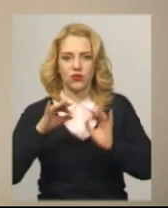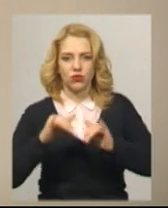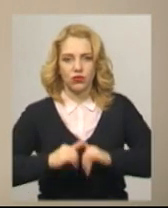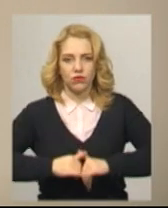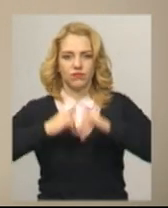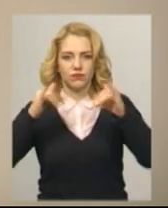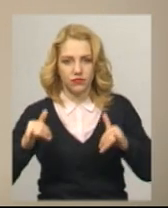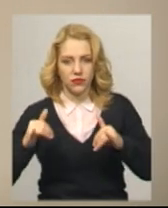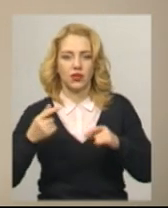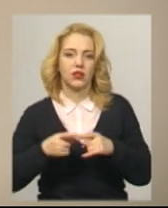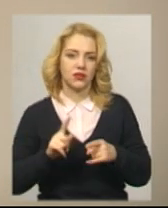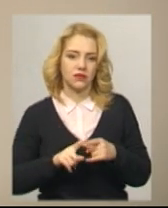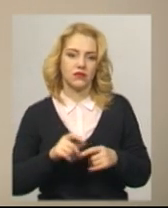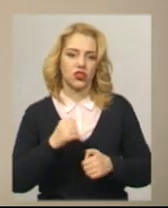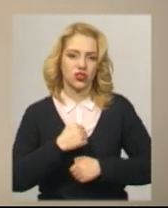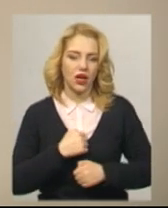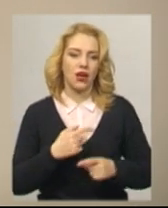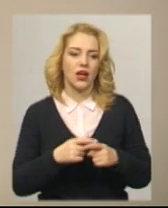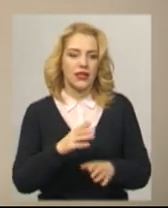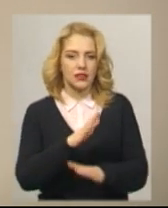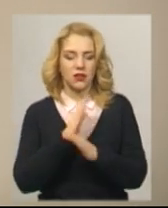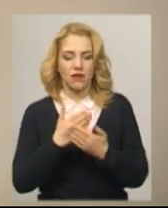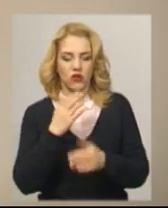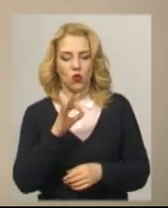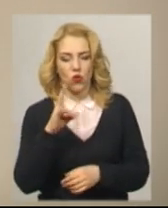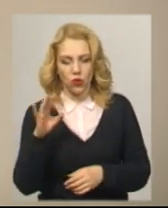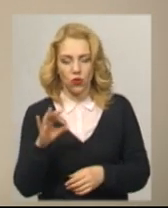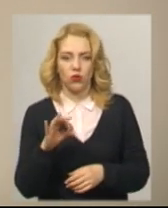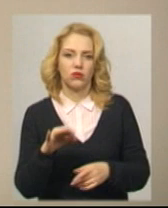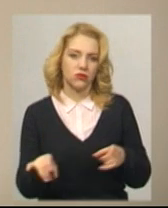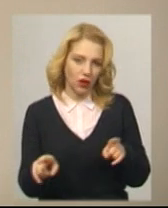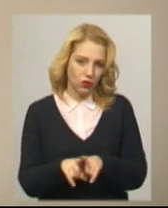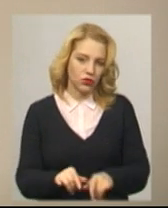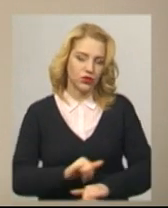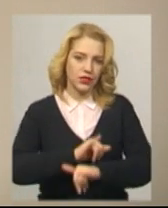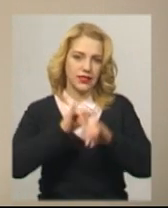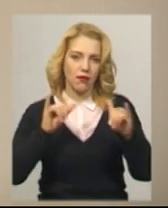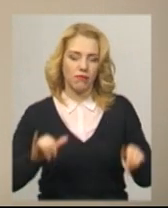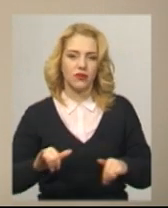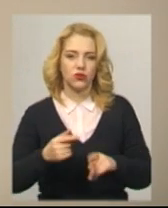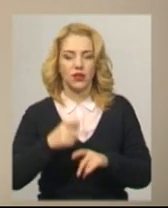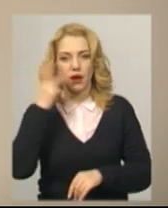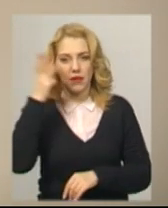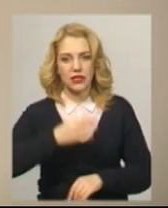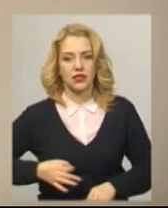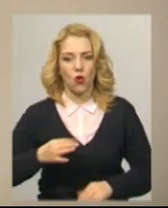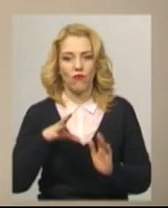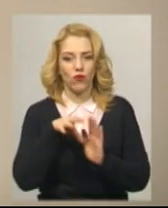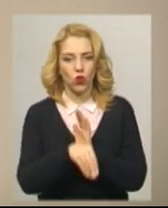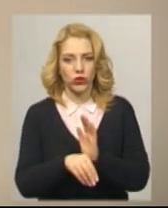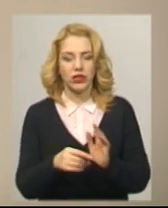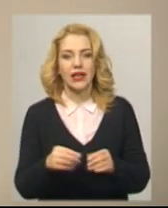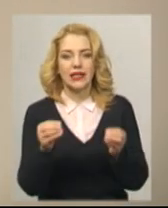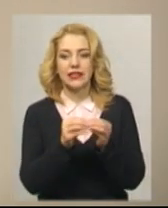роками. На превеликий жаль, смертність від онкологічної патології також само збільшується. Хмельницька область входить в десятку